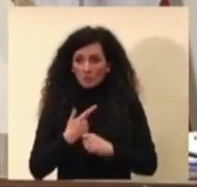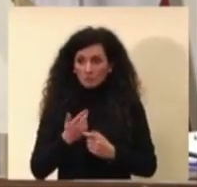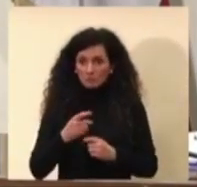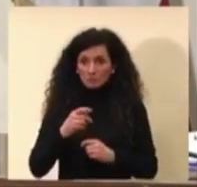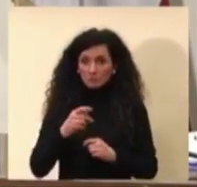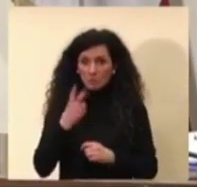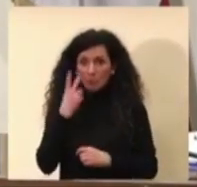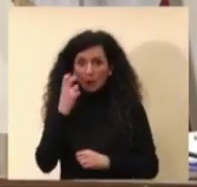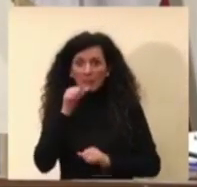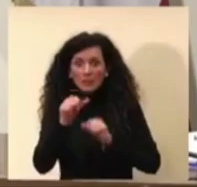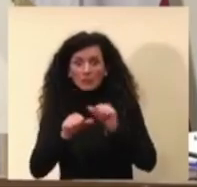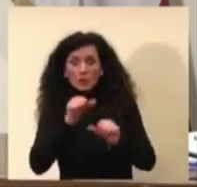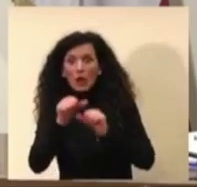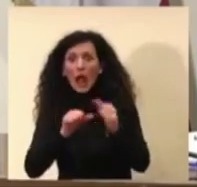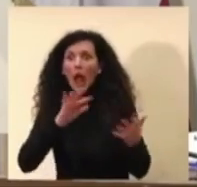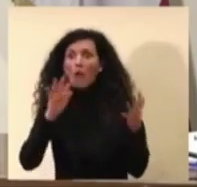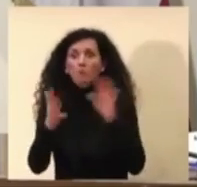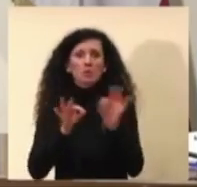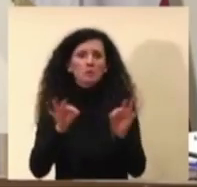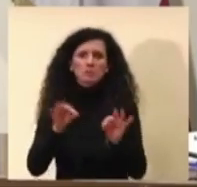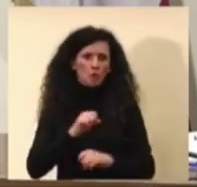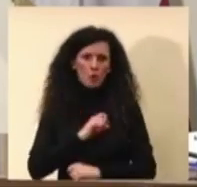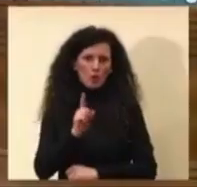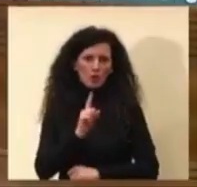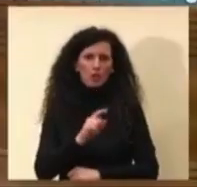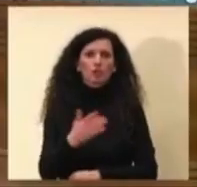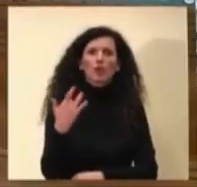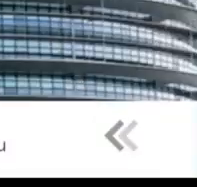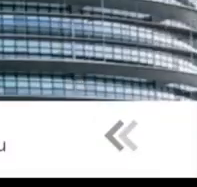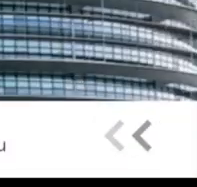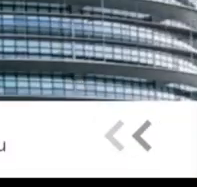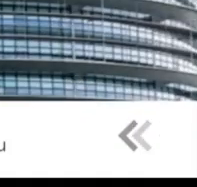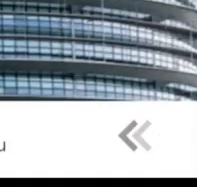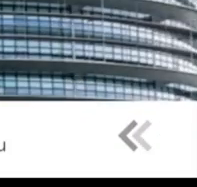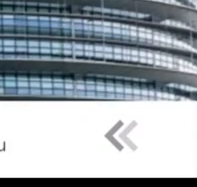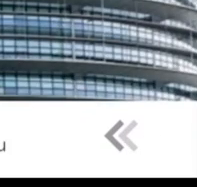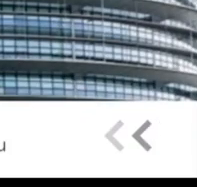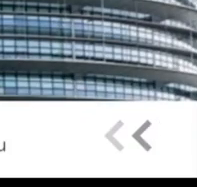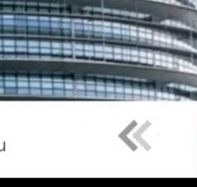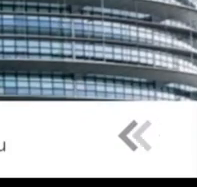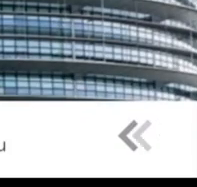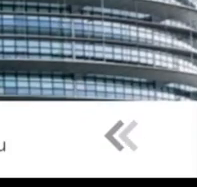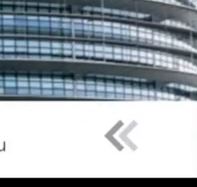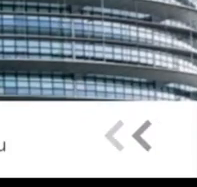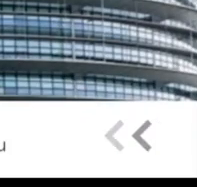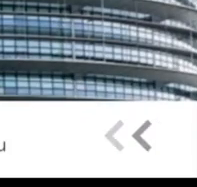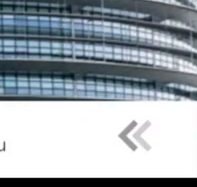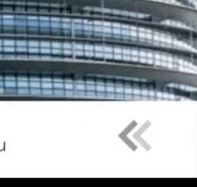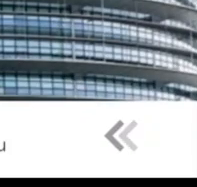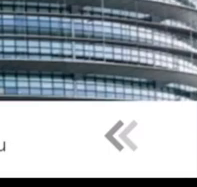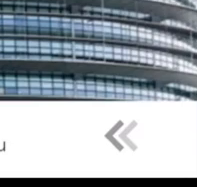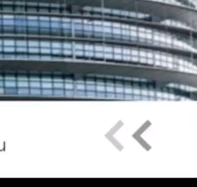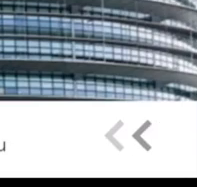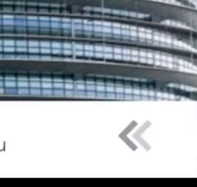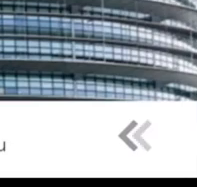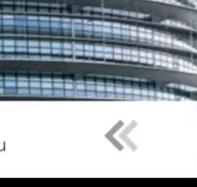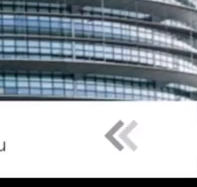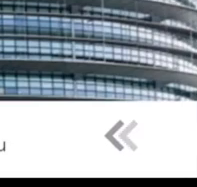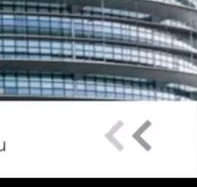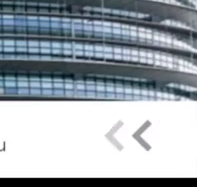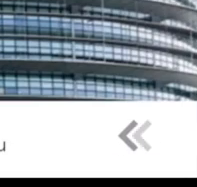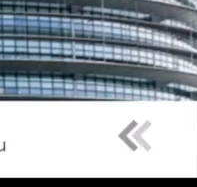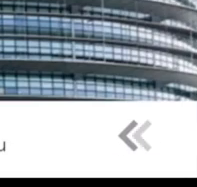scambio totale di strategie grazie grazie grazie a grazie a tutti